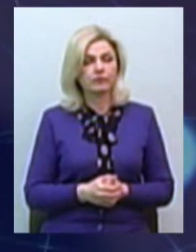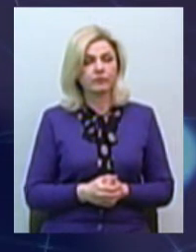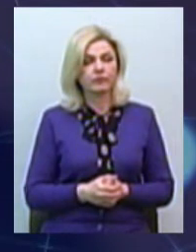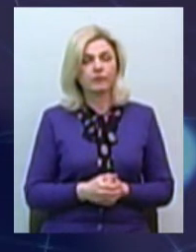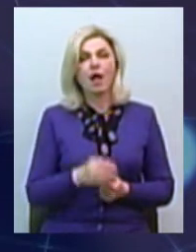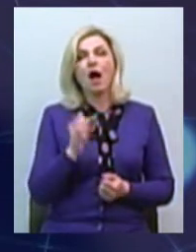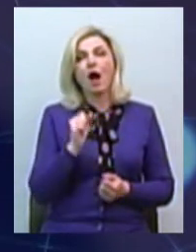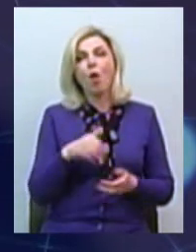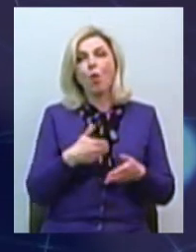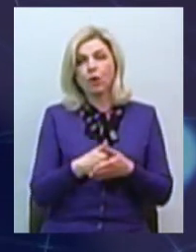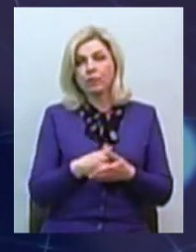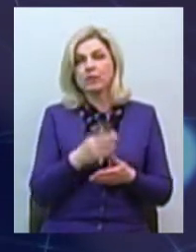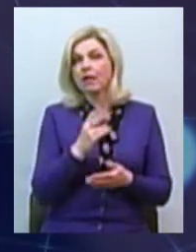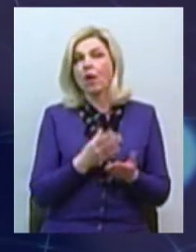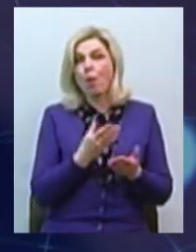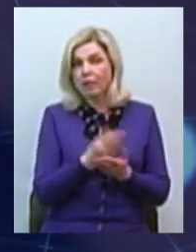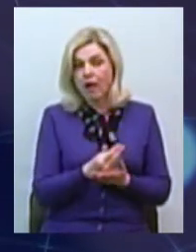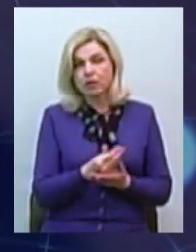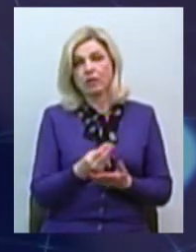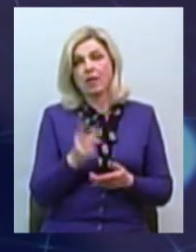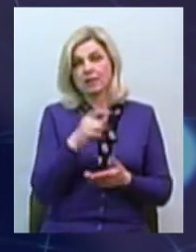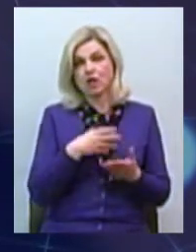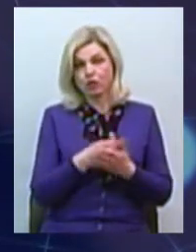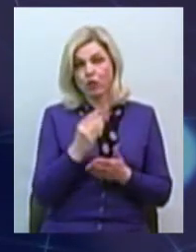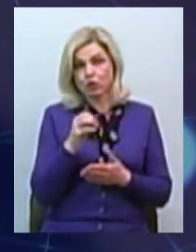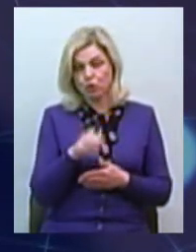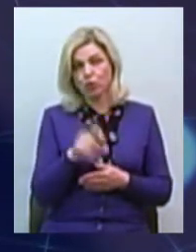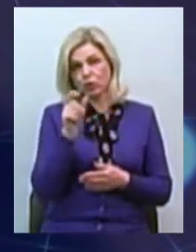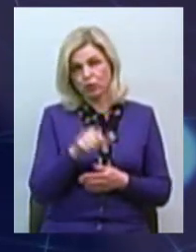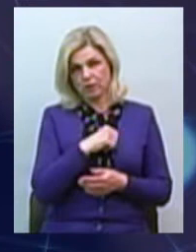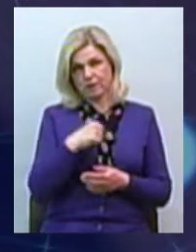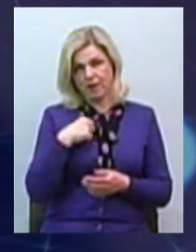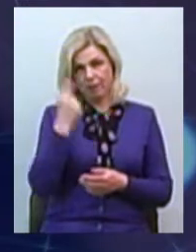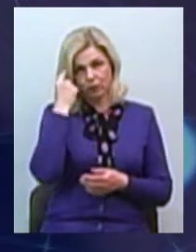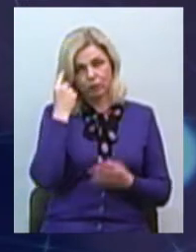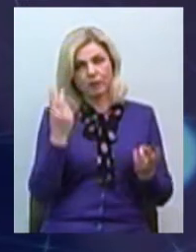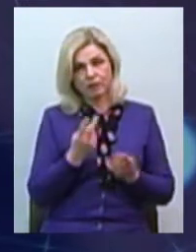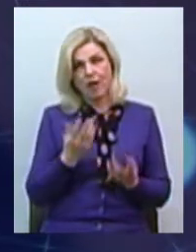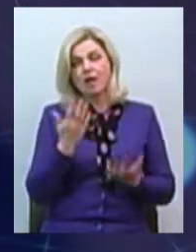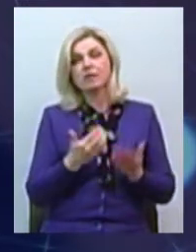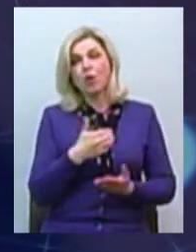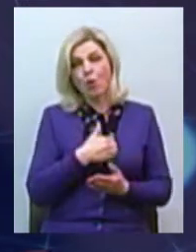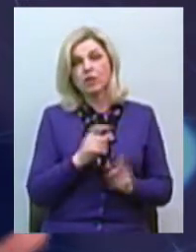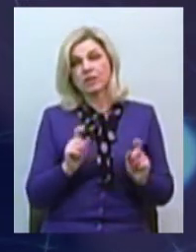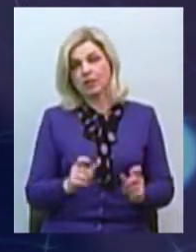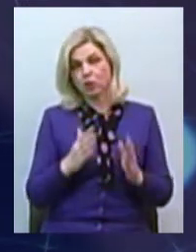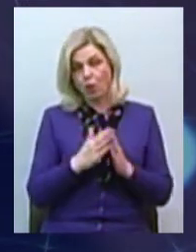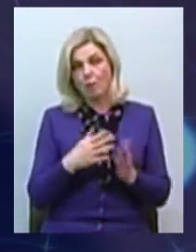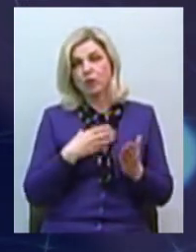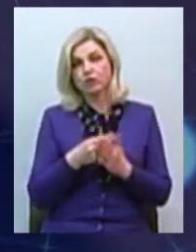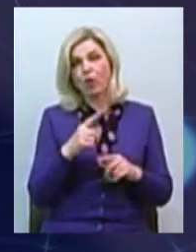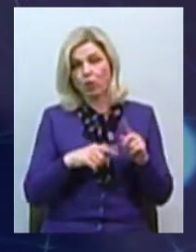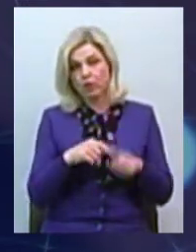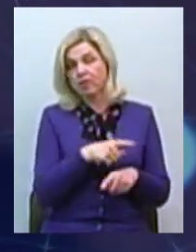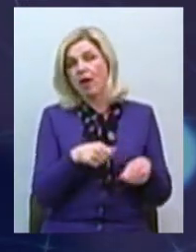неоплачуваної, то це вже на розсуд самої людини. Якщо вона дійсно хоче побути вдома зі своїми рідними, то це її право, вона може написати